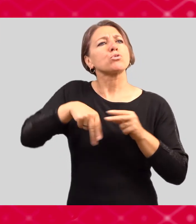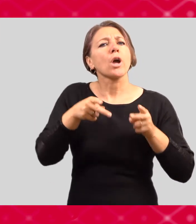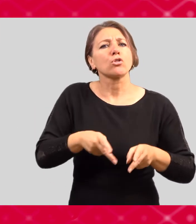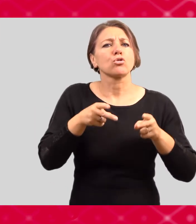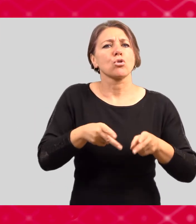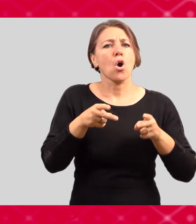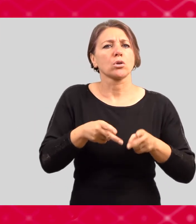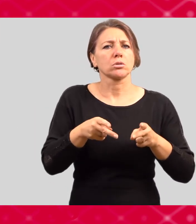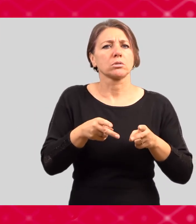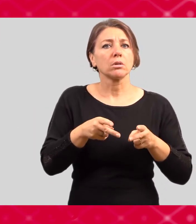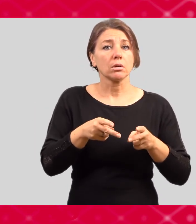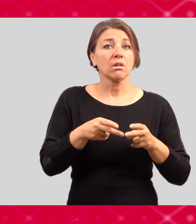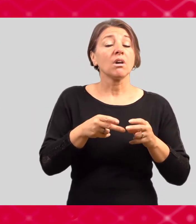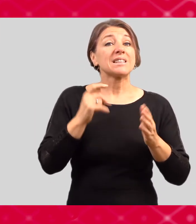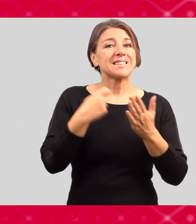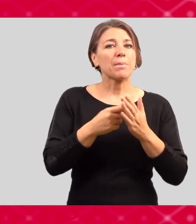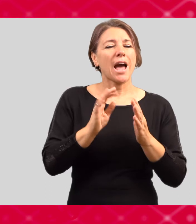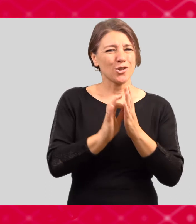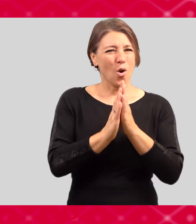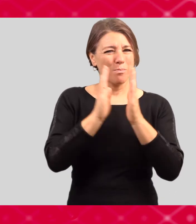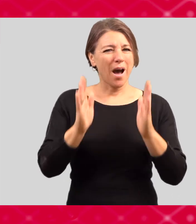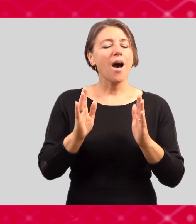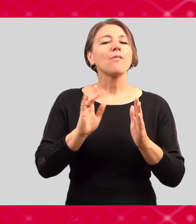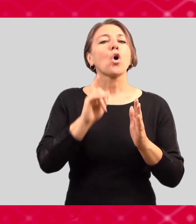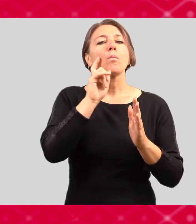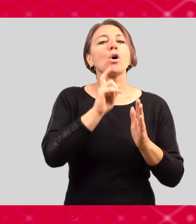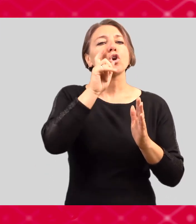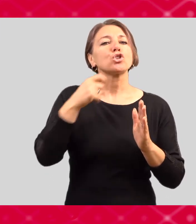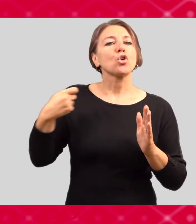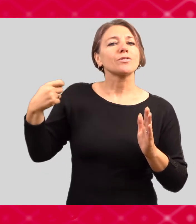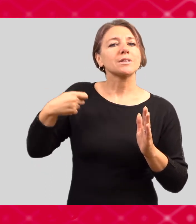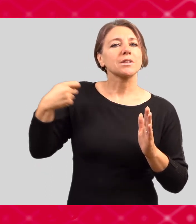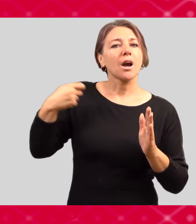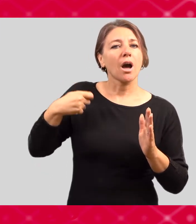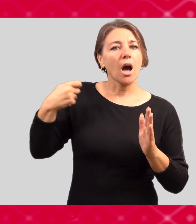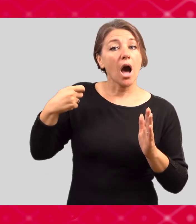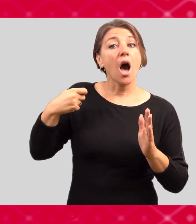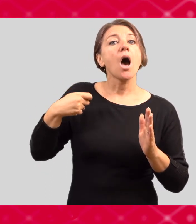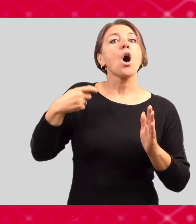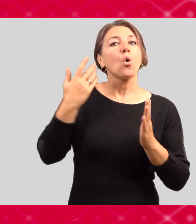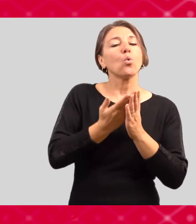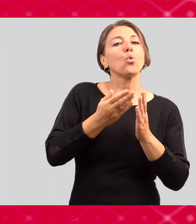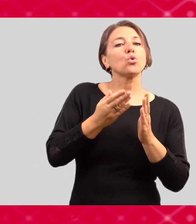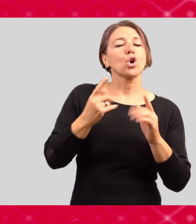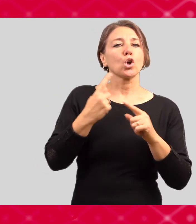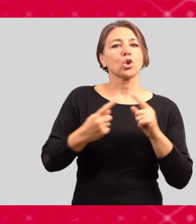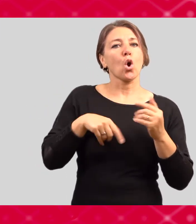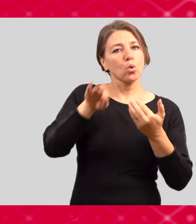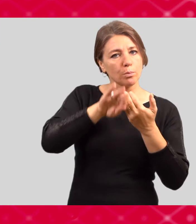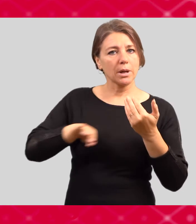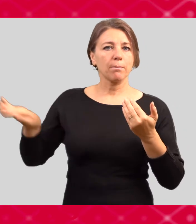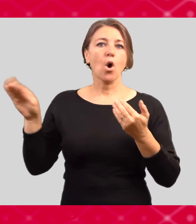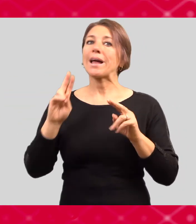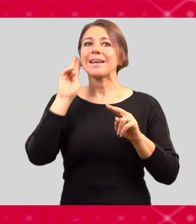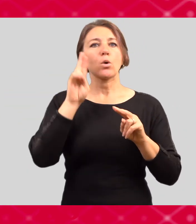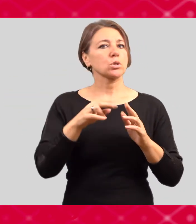tak doba, po kterou byste čerpali mateřskou nebo rodičovskou dovolenou, se vám nezapočítává do maximální doby studia. Takže